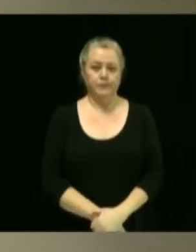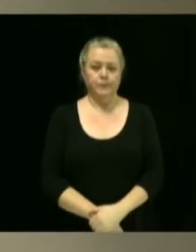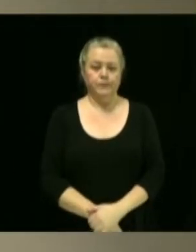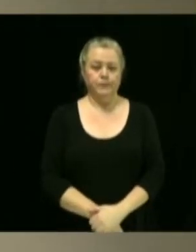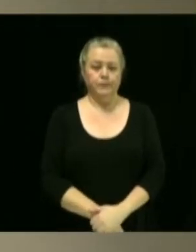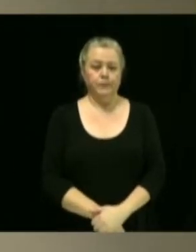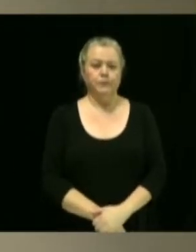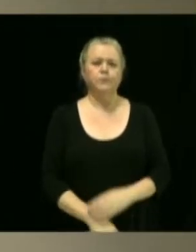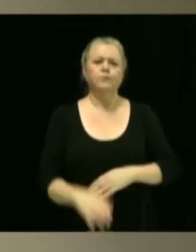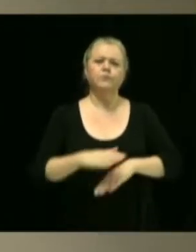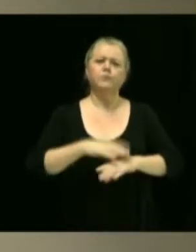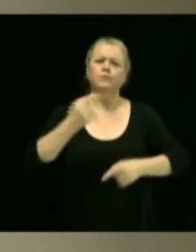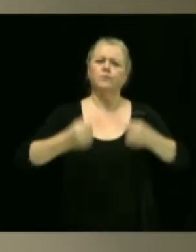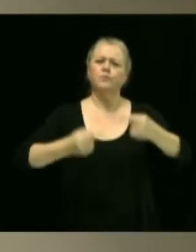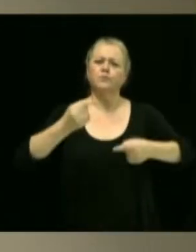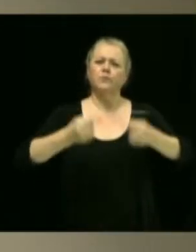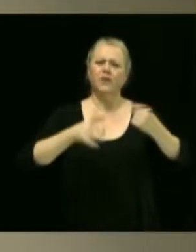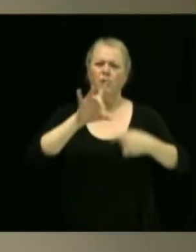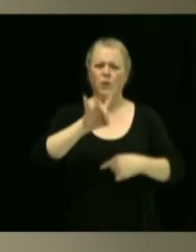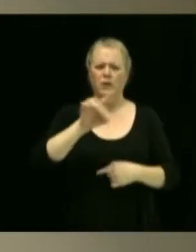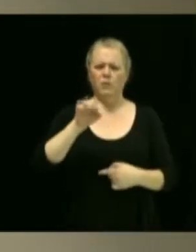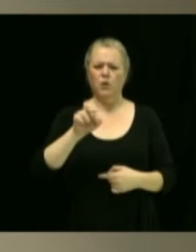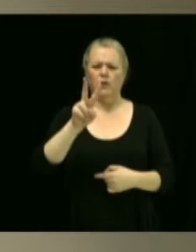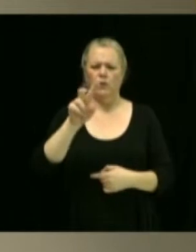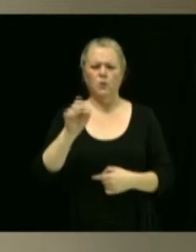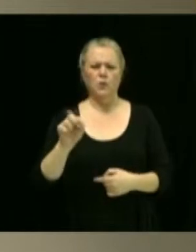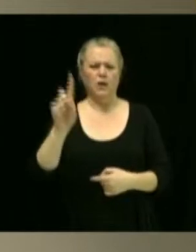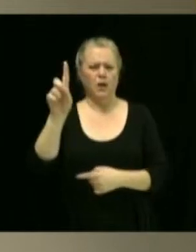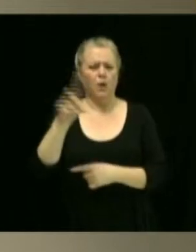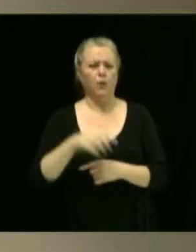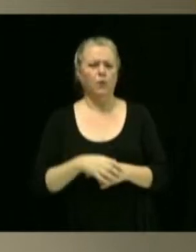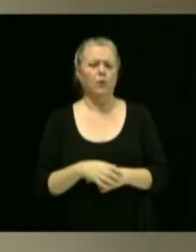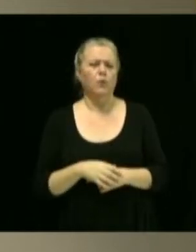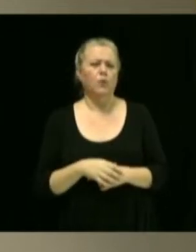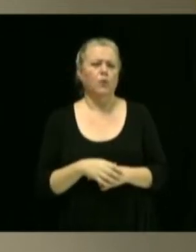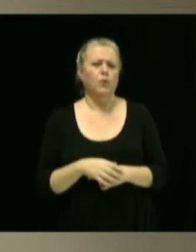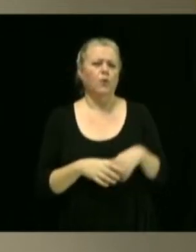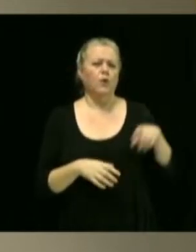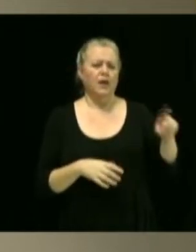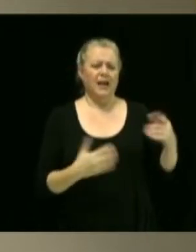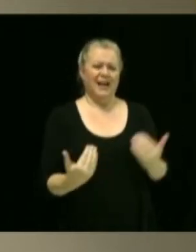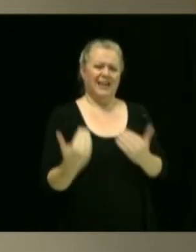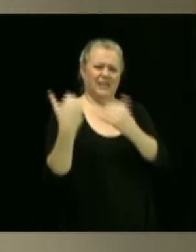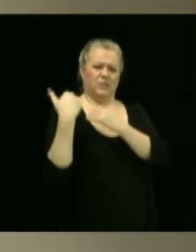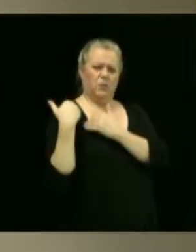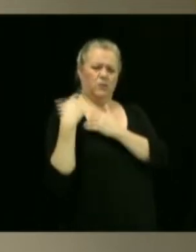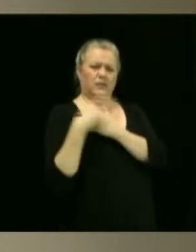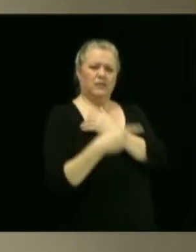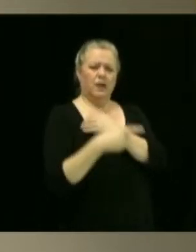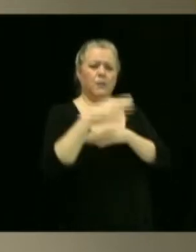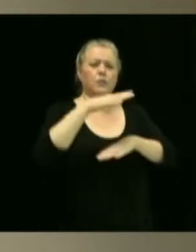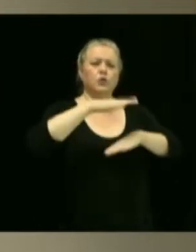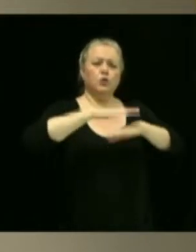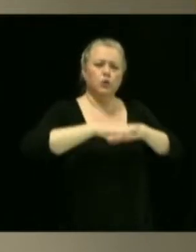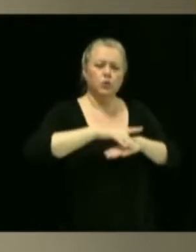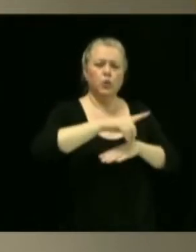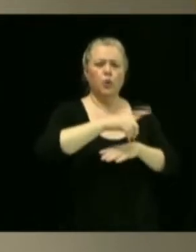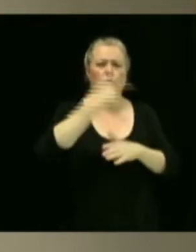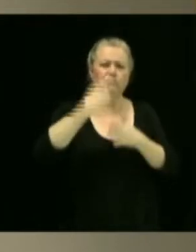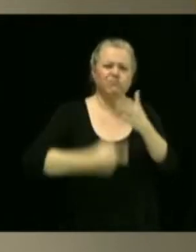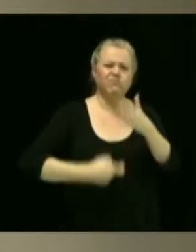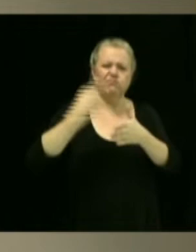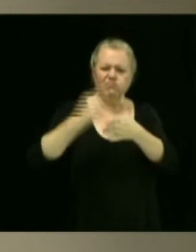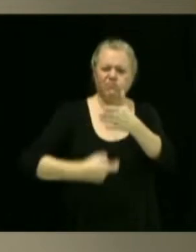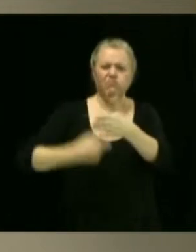Contentieux 8.2.1, modification à la désignation de responsable concernant l'émission des constats d'infraction.